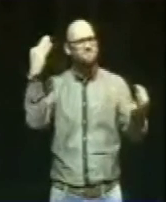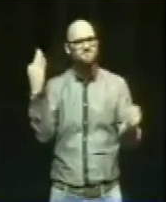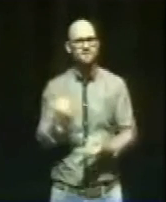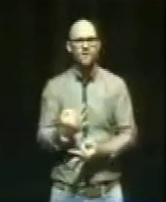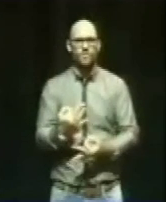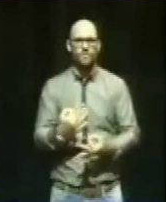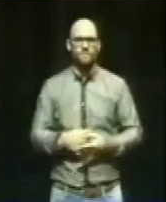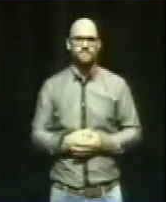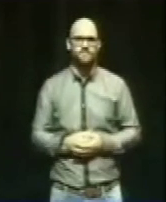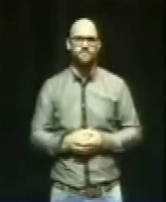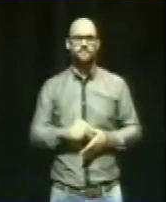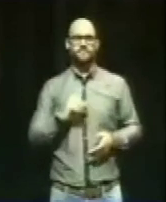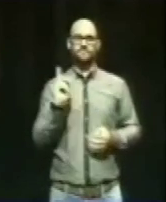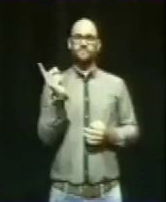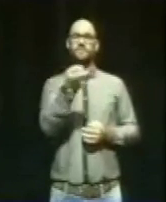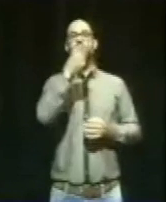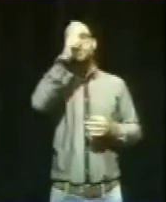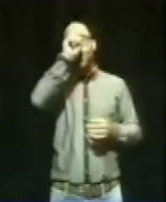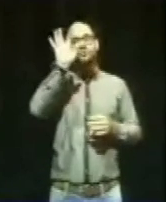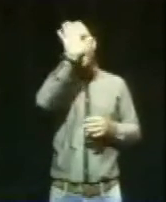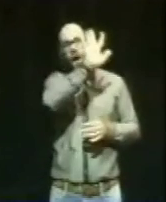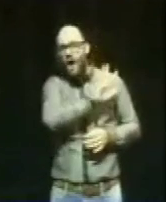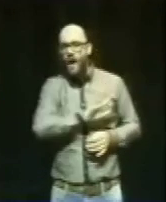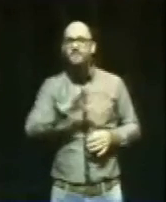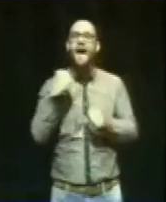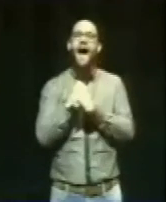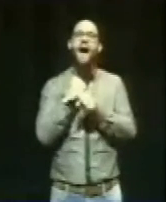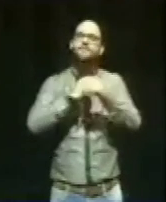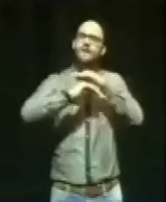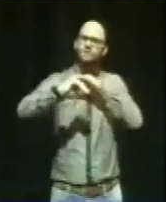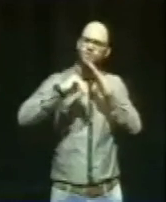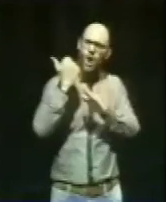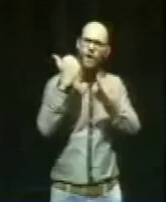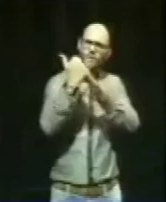Das wird überall in Deutschland neue Arbeitsplätze schaffen.